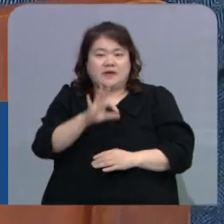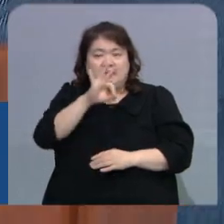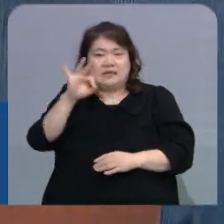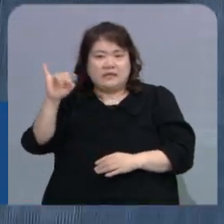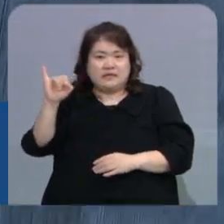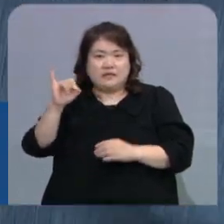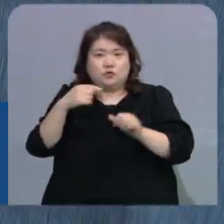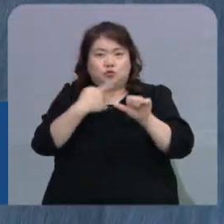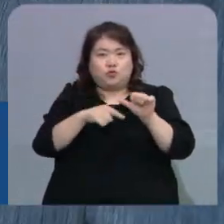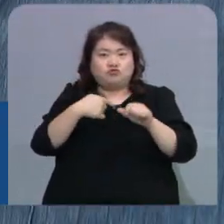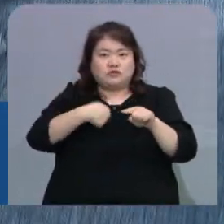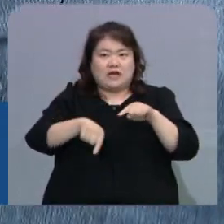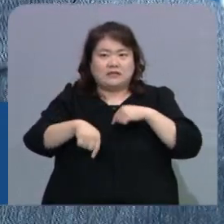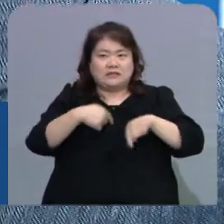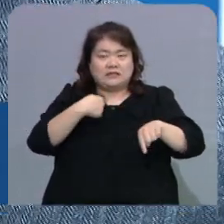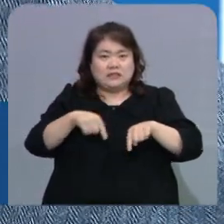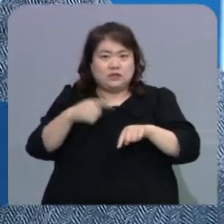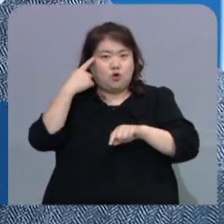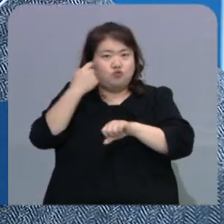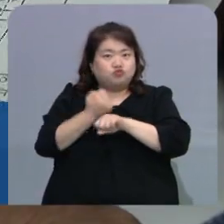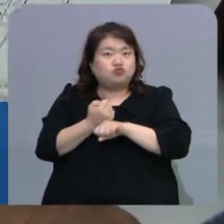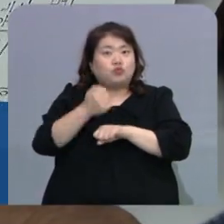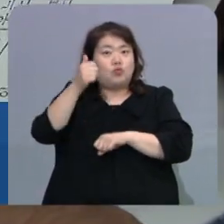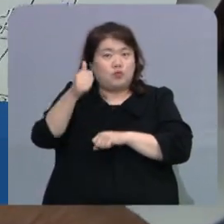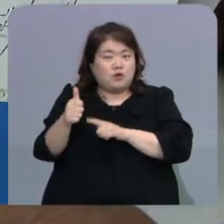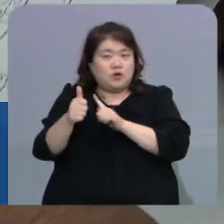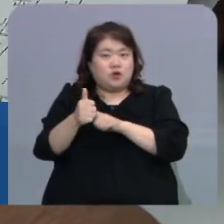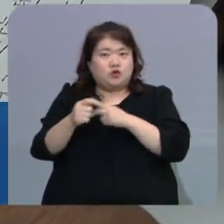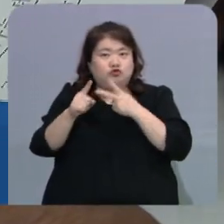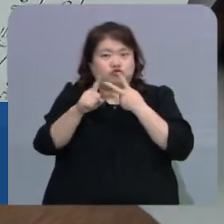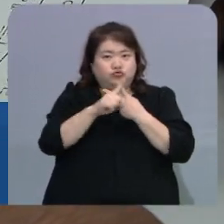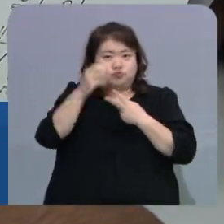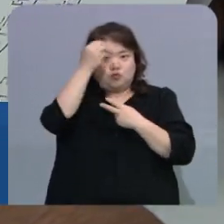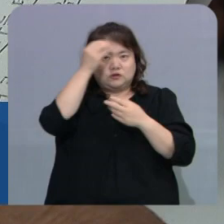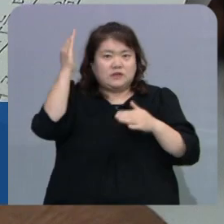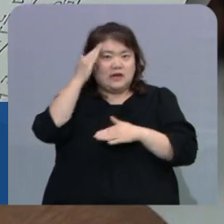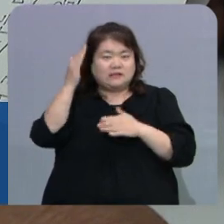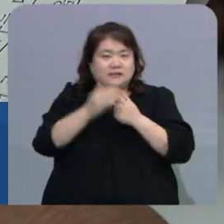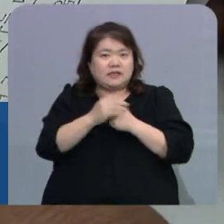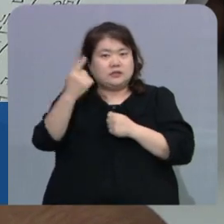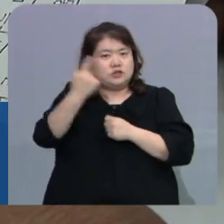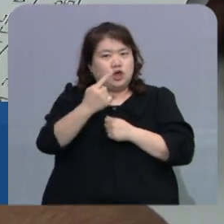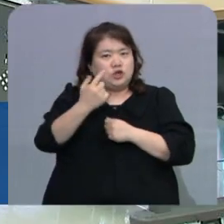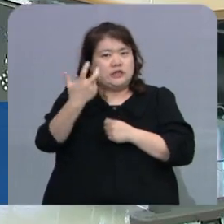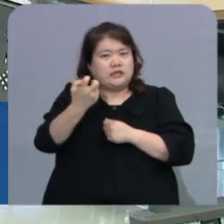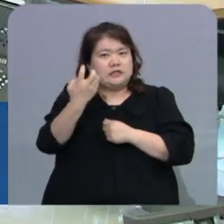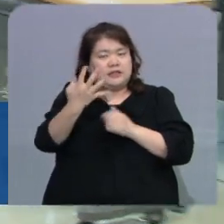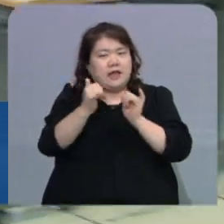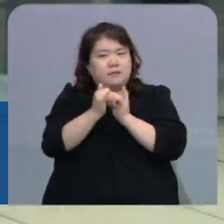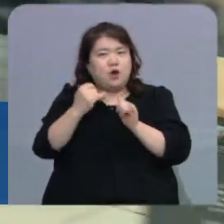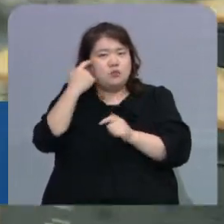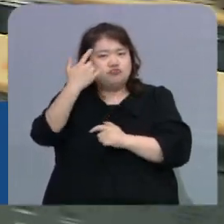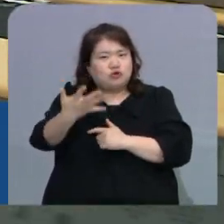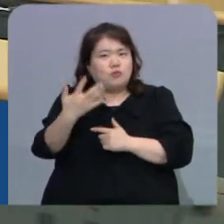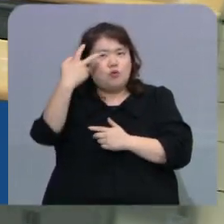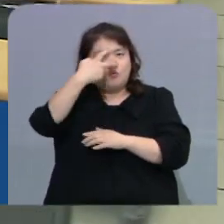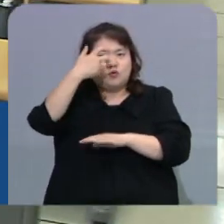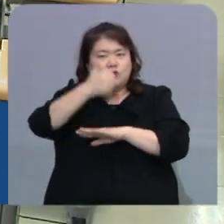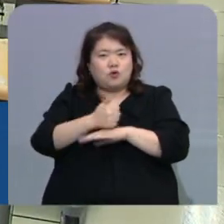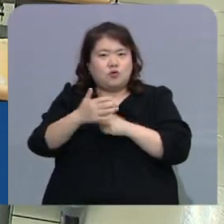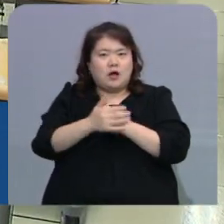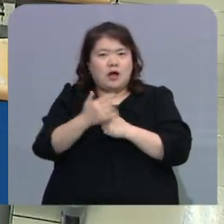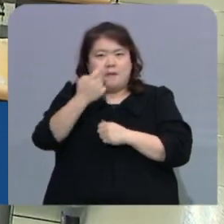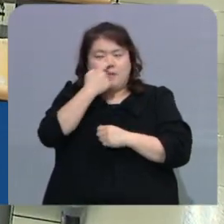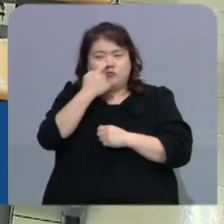교육자치연구소 상임 대표는 최근 중고생 1,074명에 대한 설문조사 결과, 배운 것을